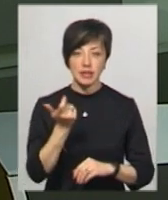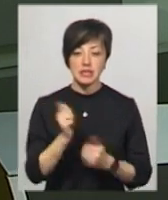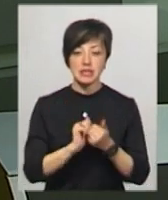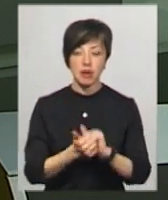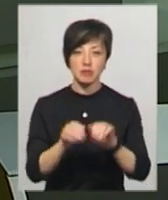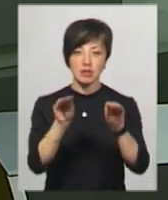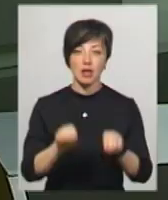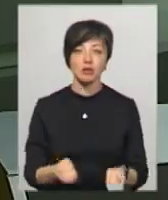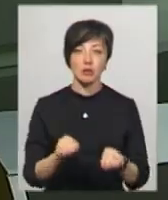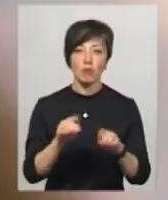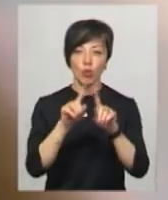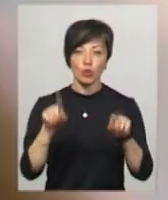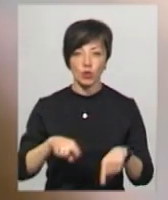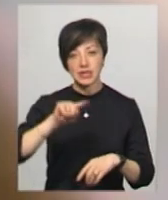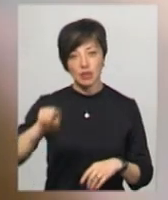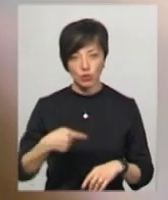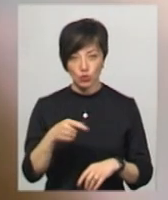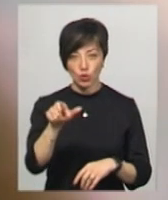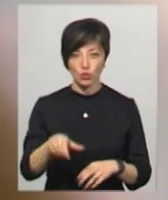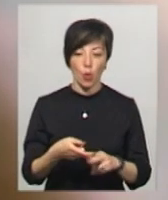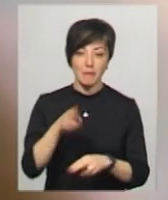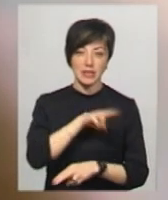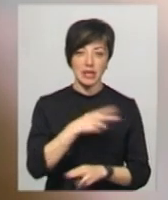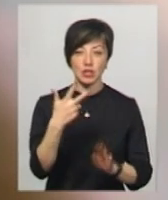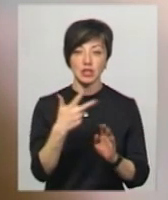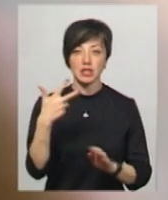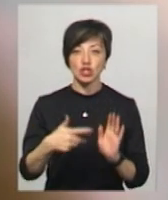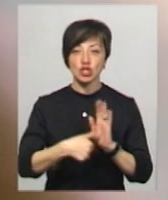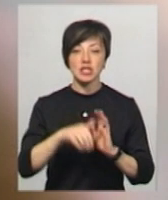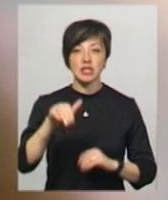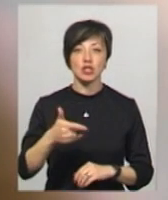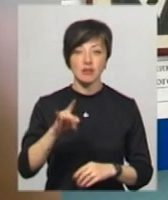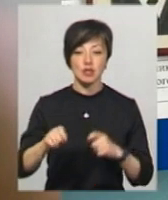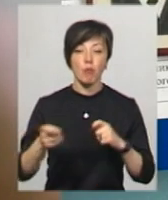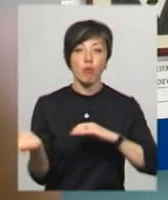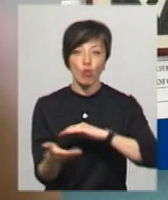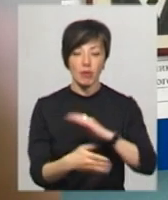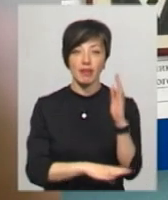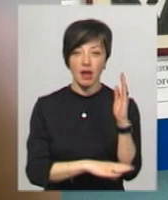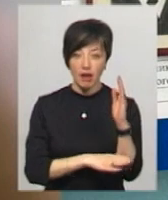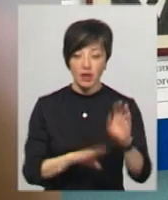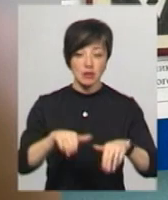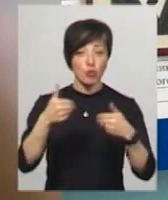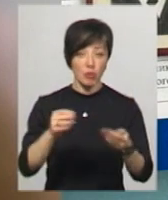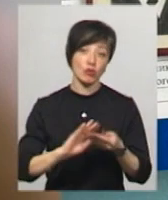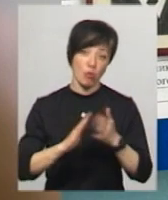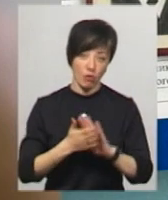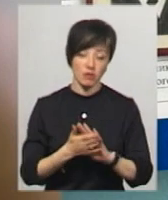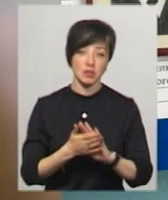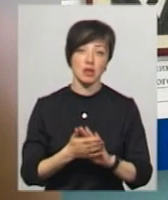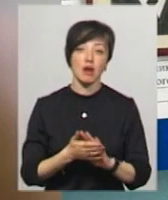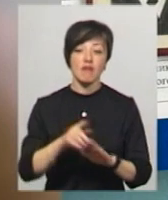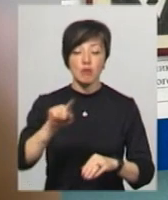замість скласти адмінпротокол та стягнути з особи компенсацію 36 тисяч гривень за порубані дерева, запропонував домовитись.